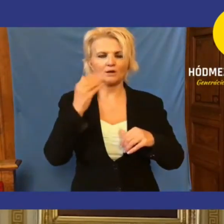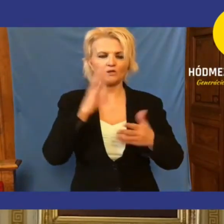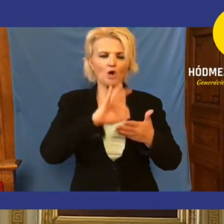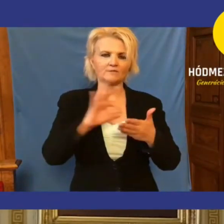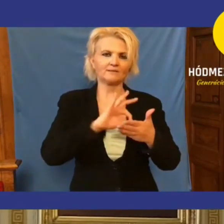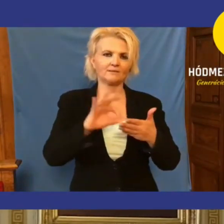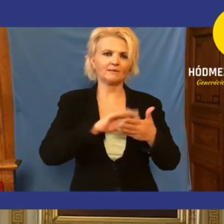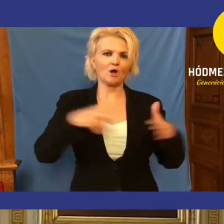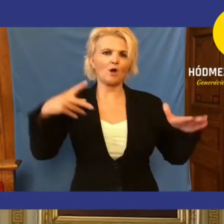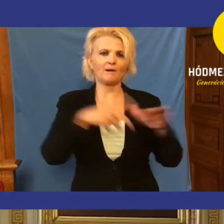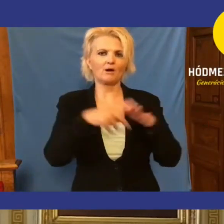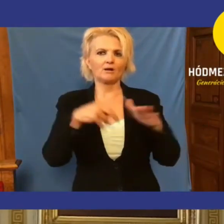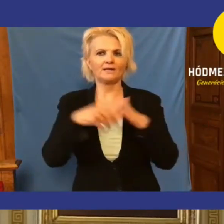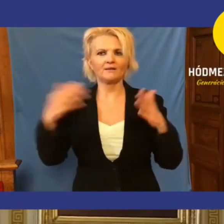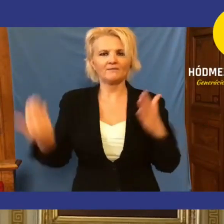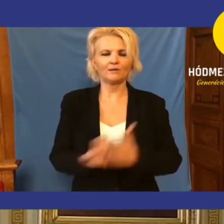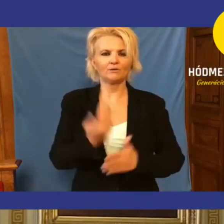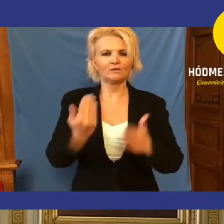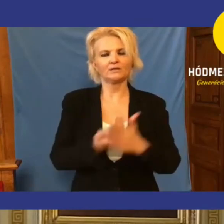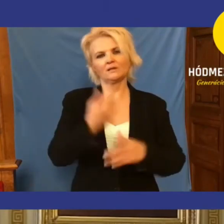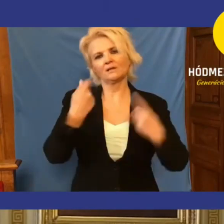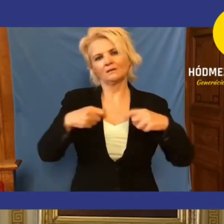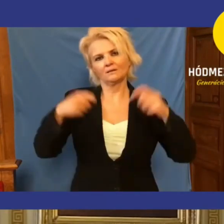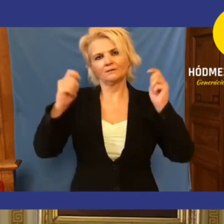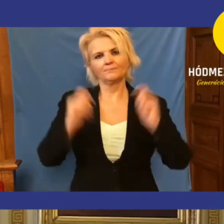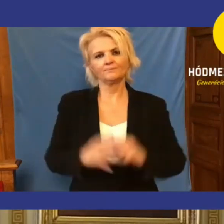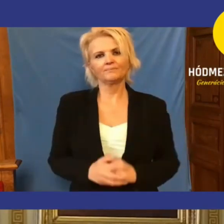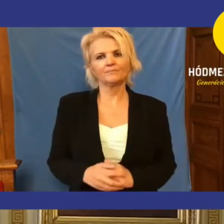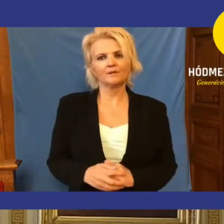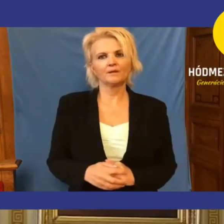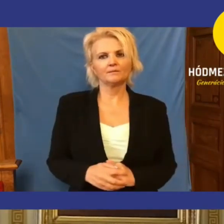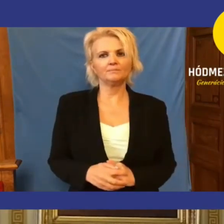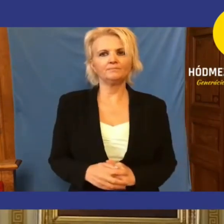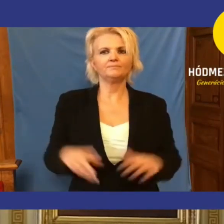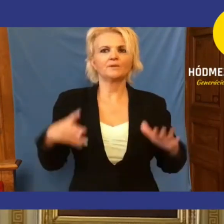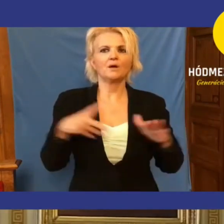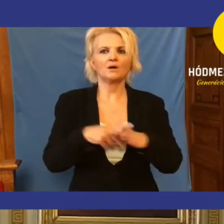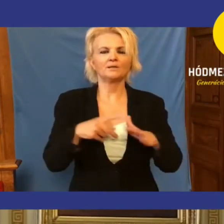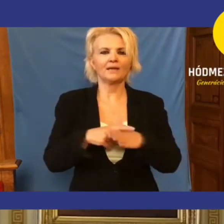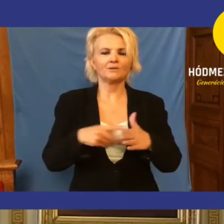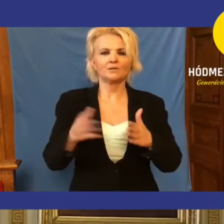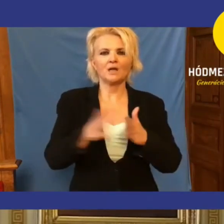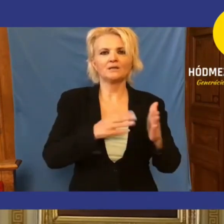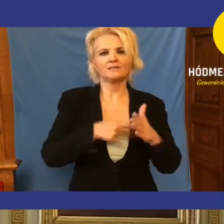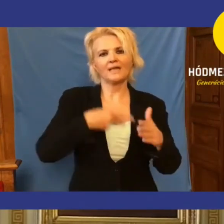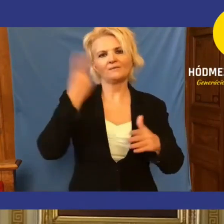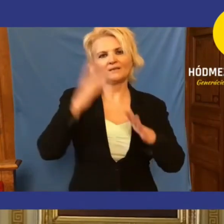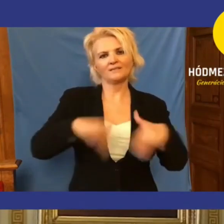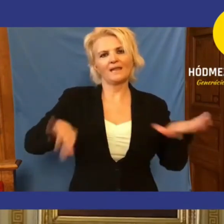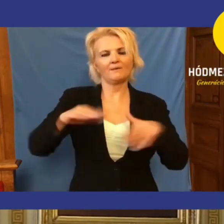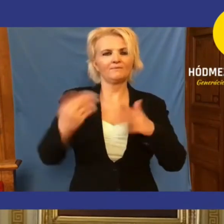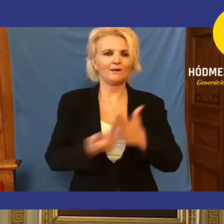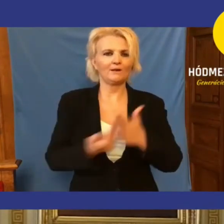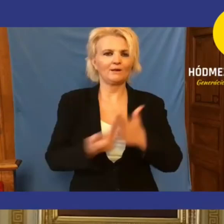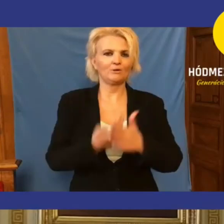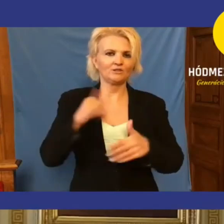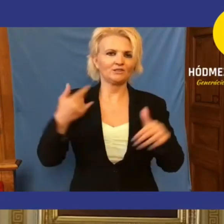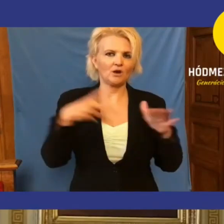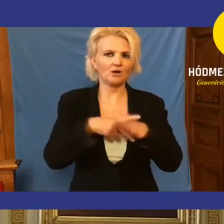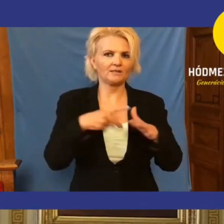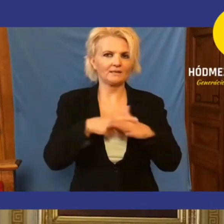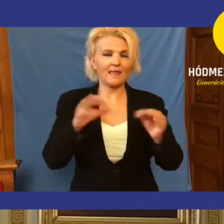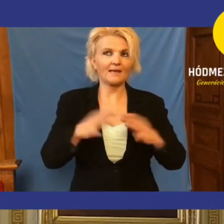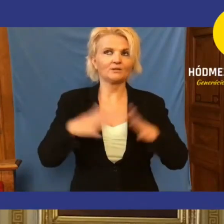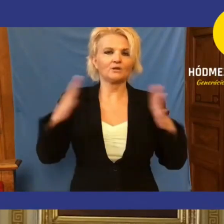administratív módon akadályozta, hogy felújítsuk az épületeinket, mint ahogy egyébként akadályozta például a szennyvíztelep felújítását is. Ugye?